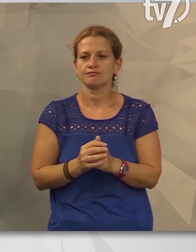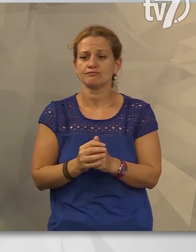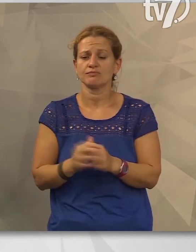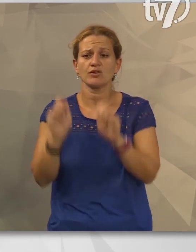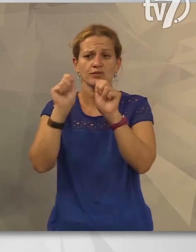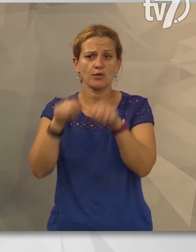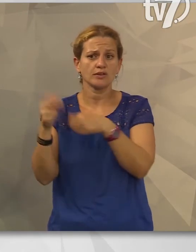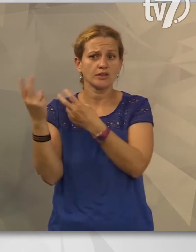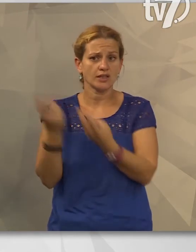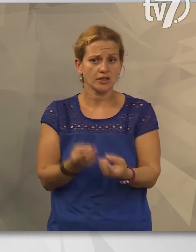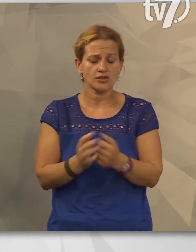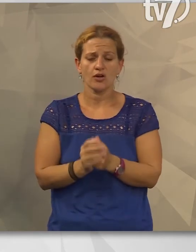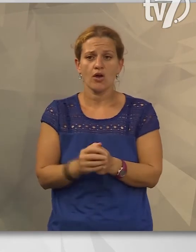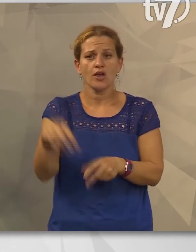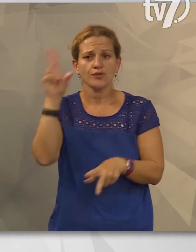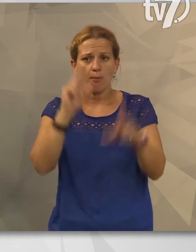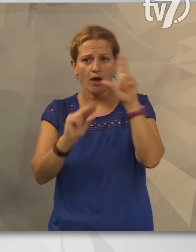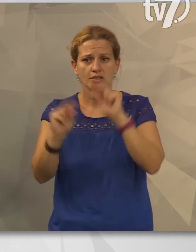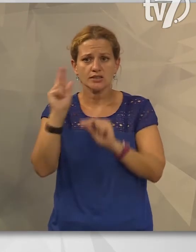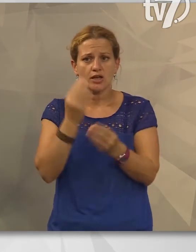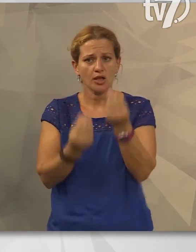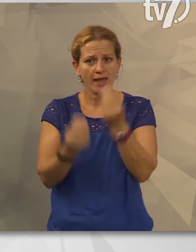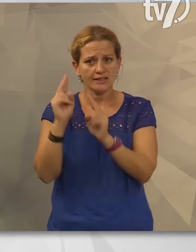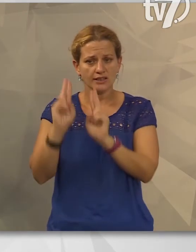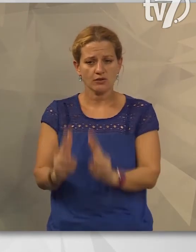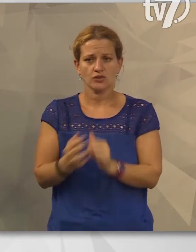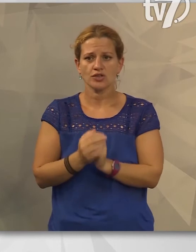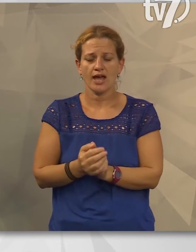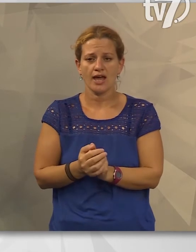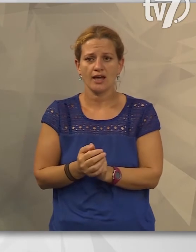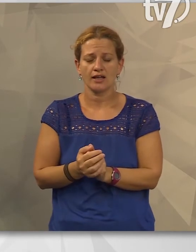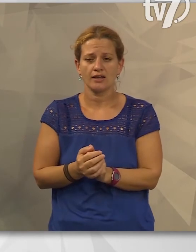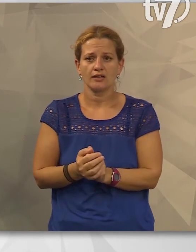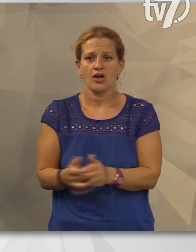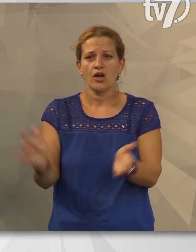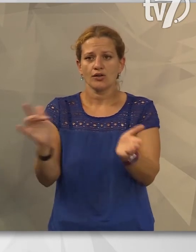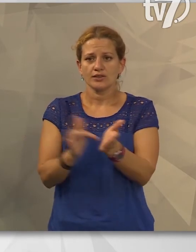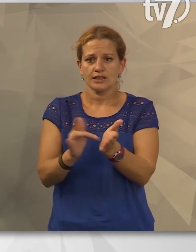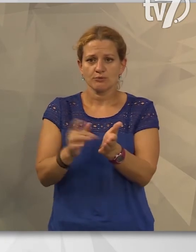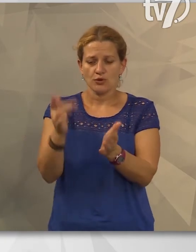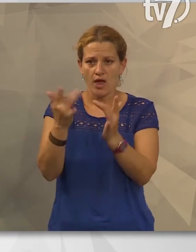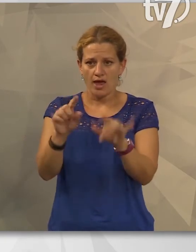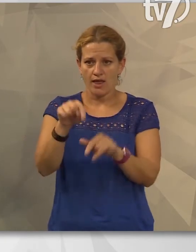azt a döntést hozta meg, hogy egy tapasztaltabb játékosra van szükség a center pozícióban.